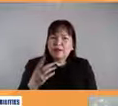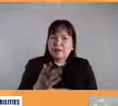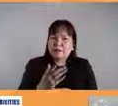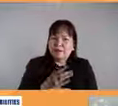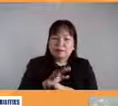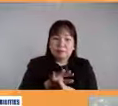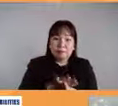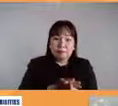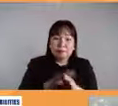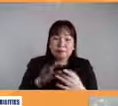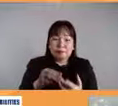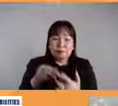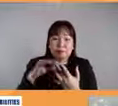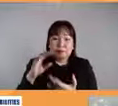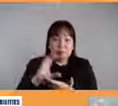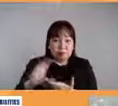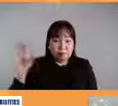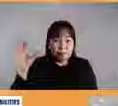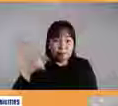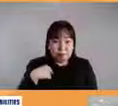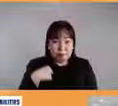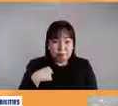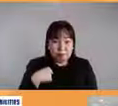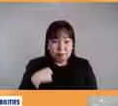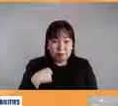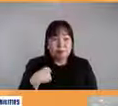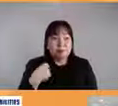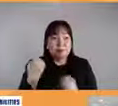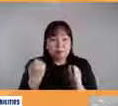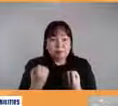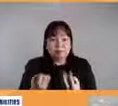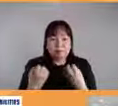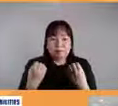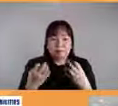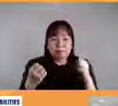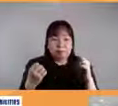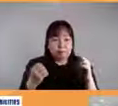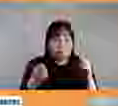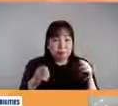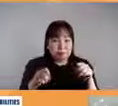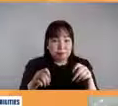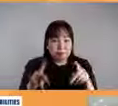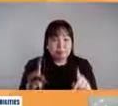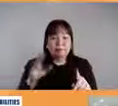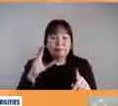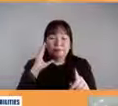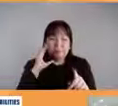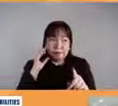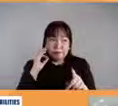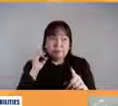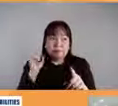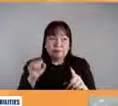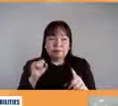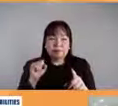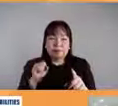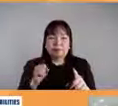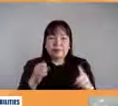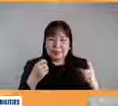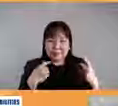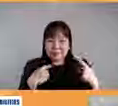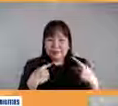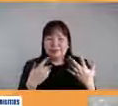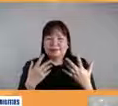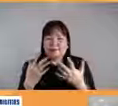lalo na nag college na ako may may mga parang may experience ka naman na nagbubukas na mga